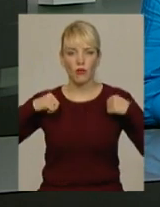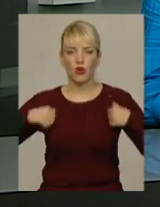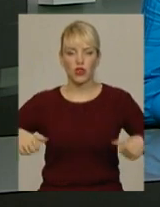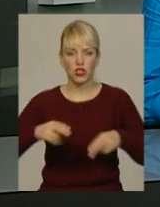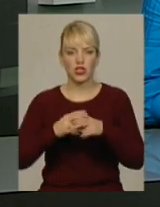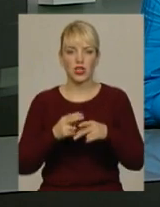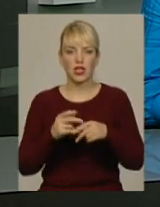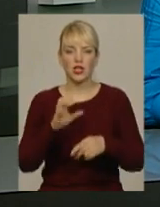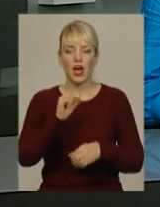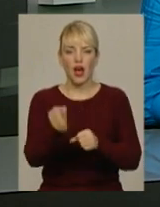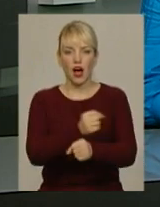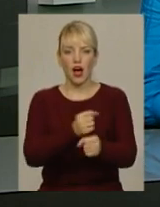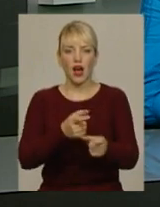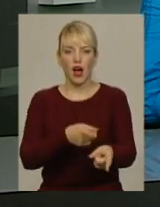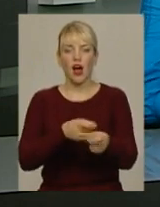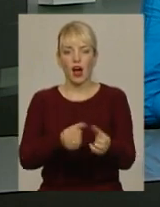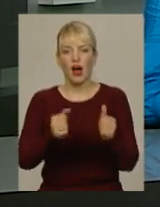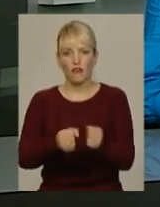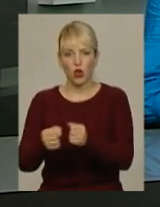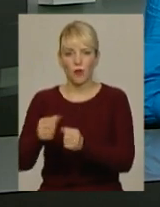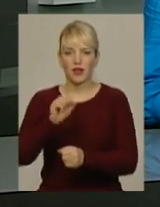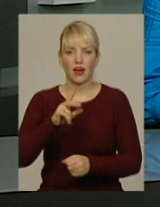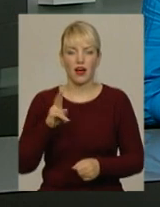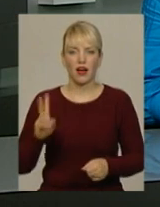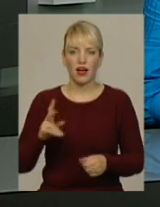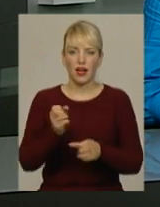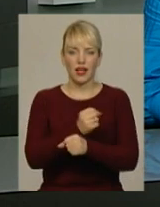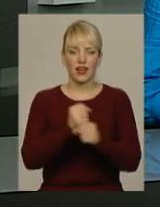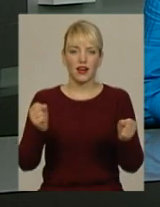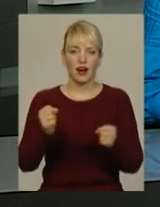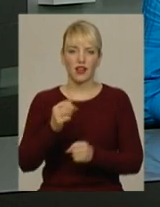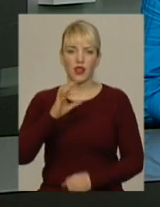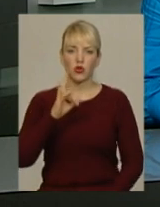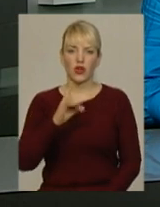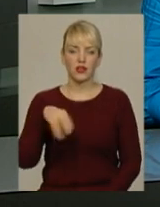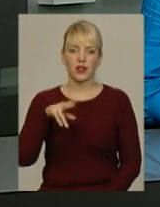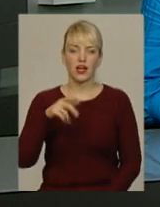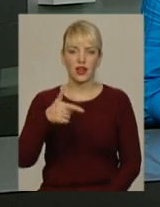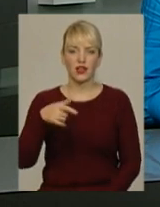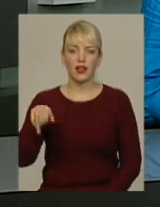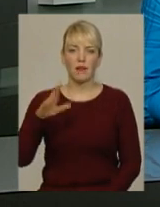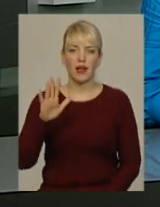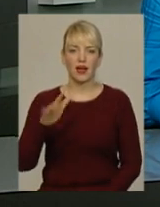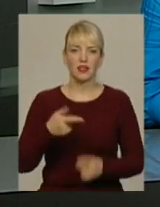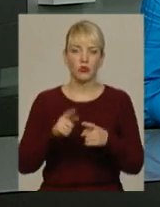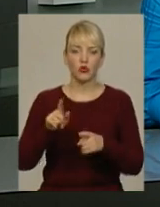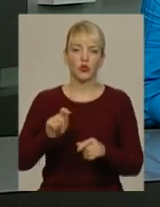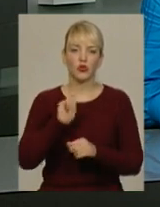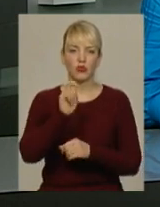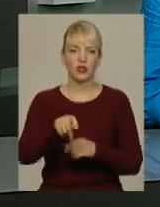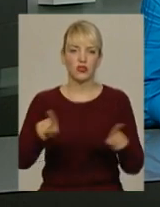автомат АК-74 з набоями та гранату РГД-5. Йому інкримінували створення